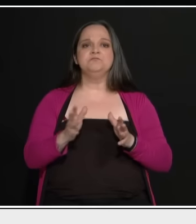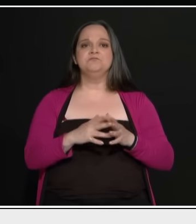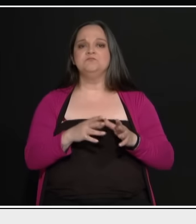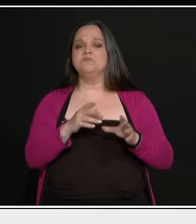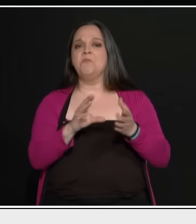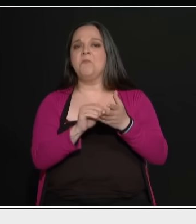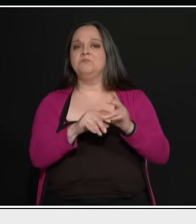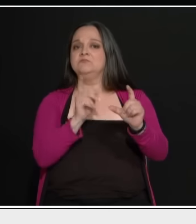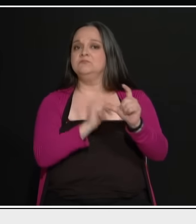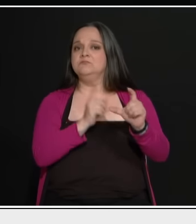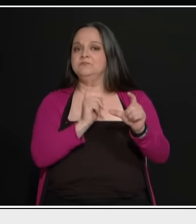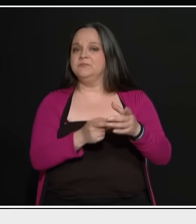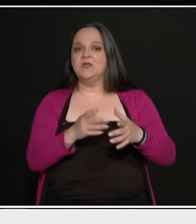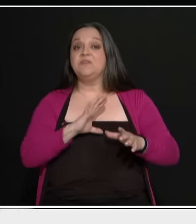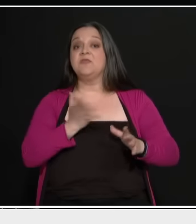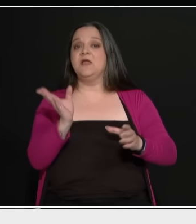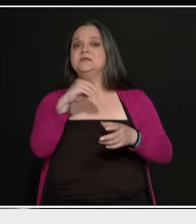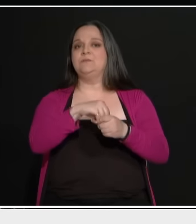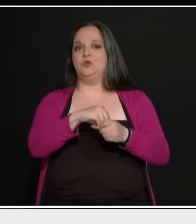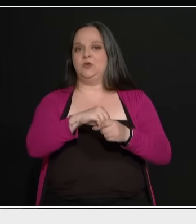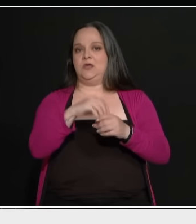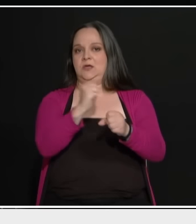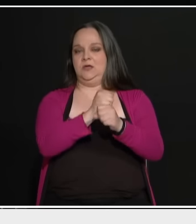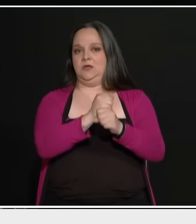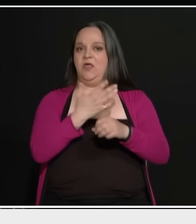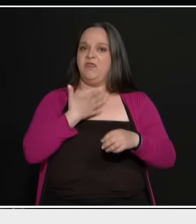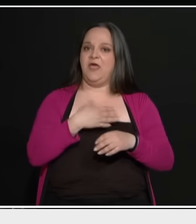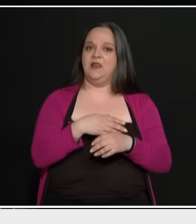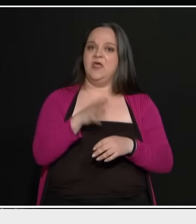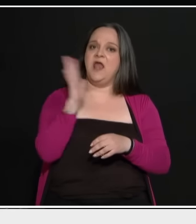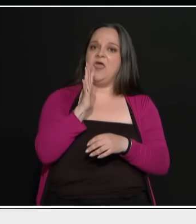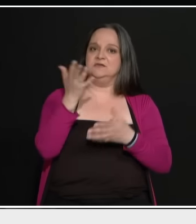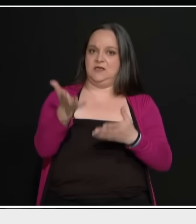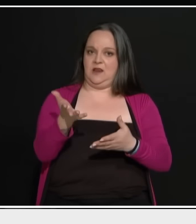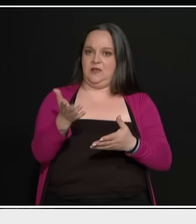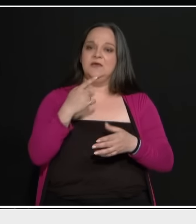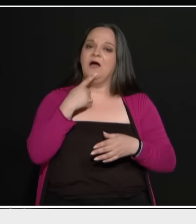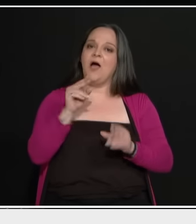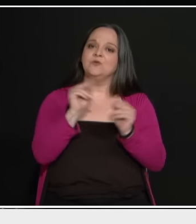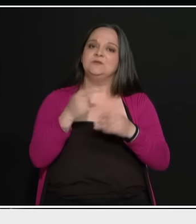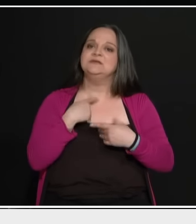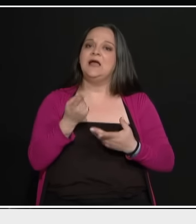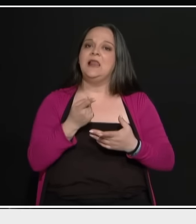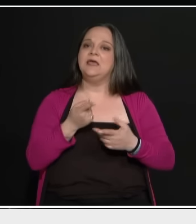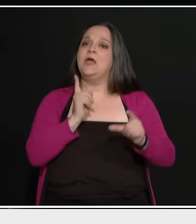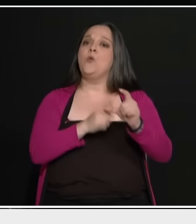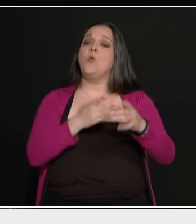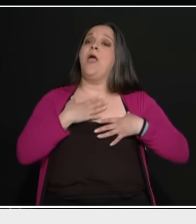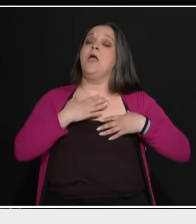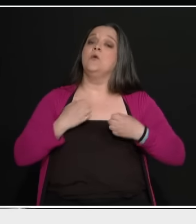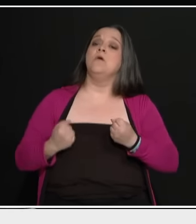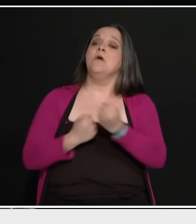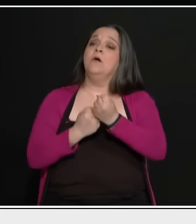ρεζιλεμένος ο εργαζόμενος με 8 κατωστάρικα, ώστε να του λέει εγώ είμαι εδώ για σένα. Εγώ το ΚΚΕ σε στηρίζω εργάτη.